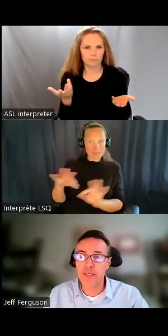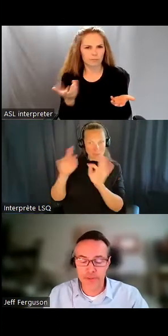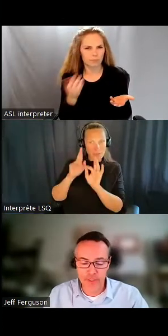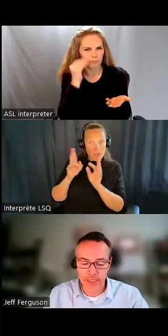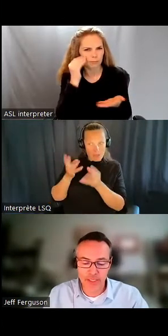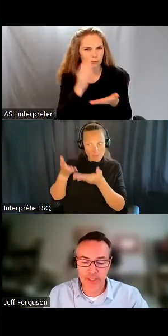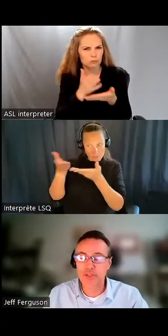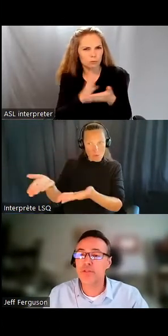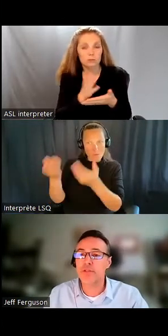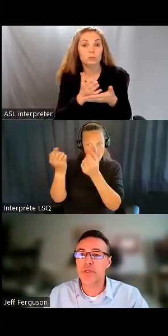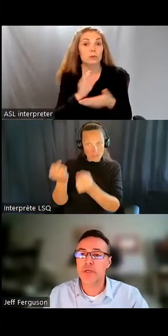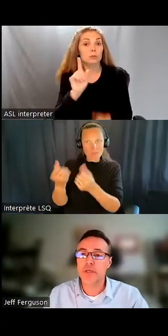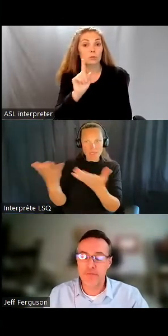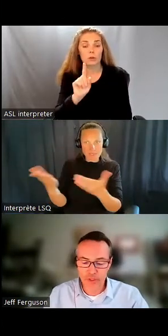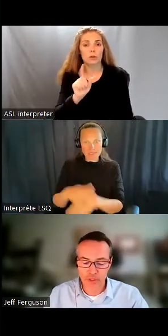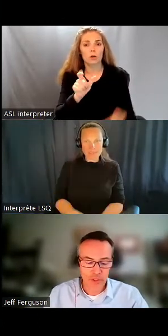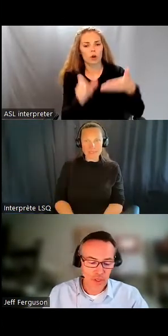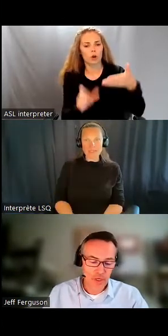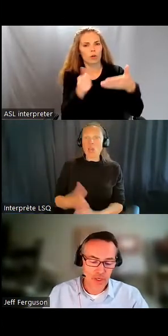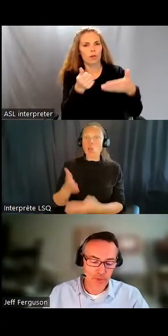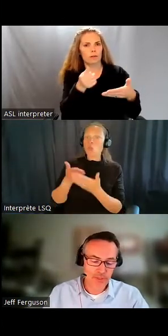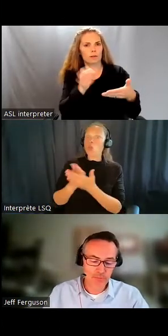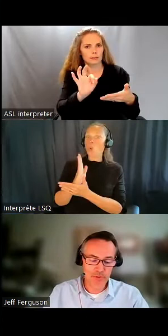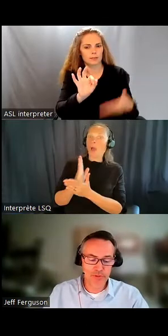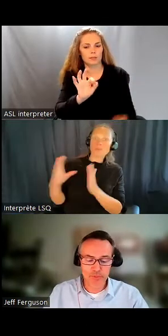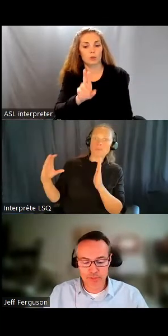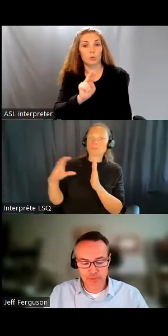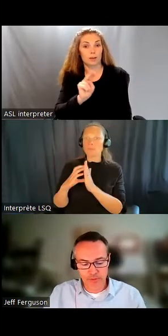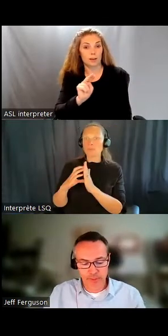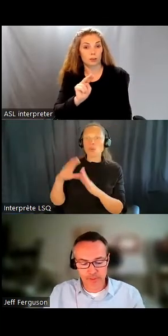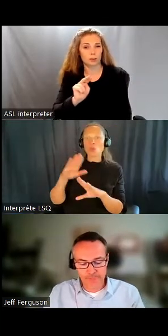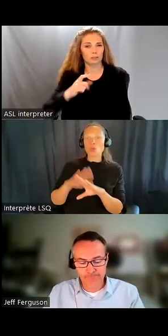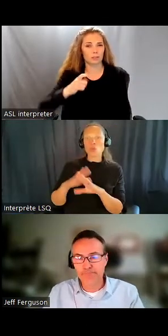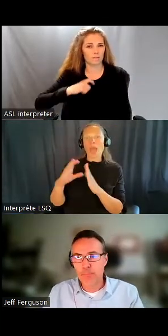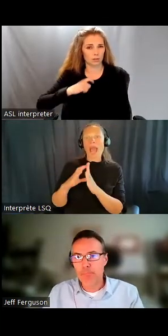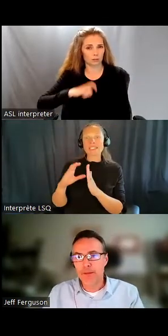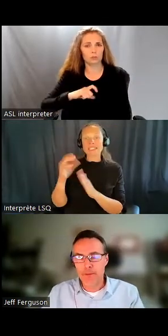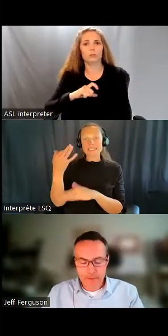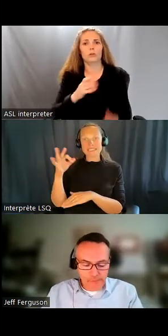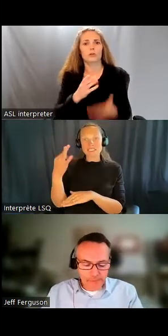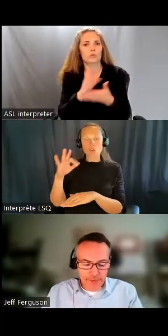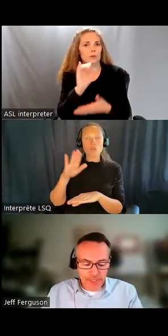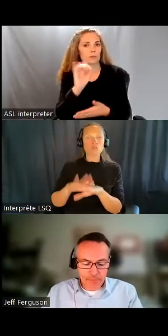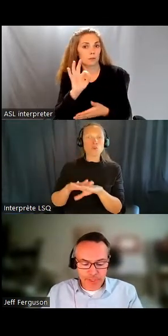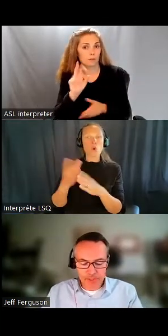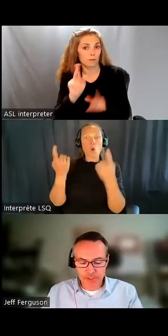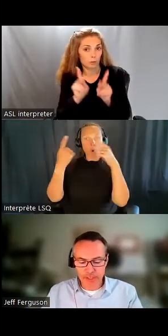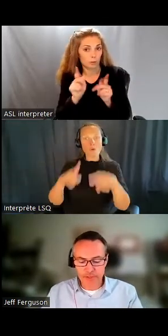Ces droits sont inscrits dans l'article 19 de la Convention des Nations Unies sur le droit des personnes handicapées.